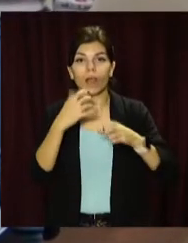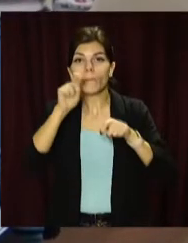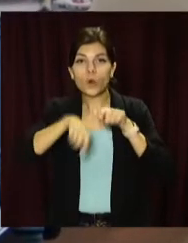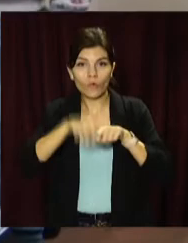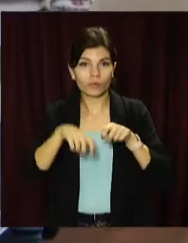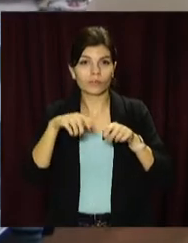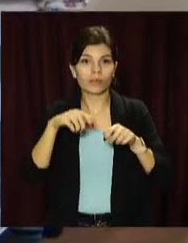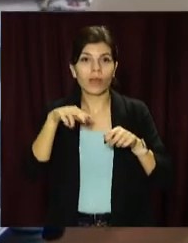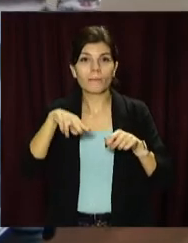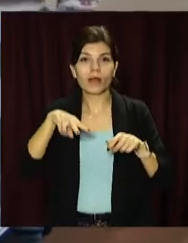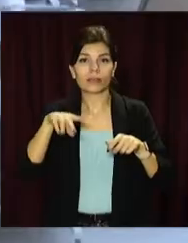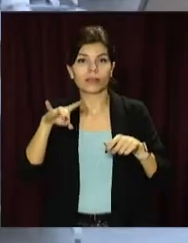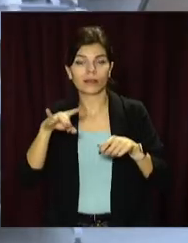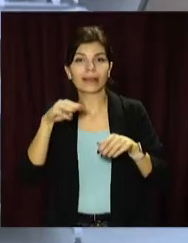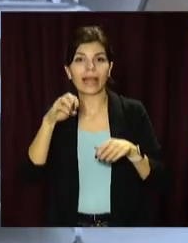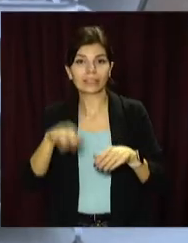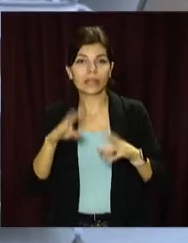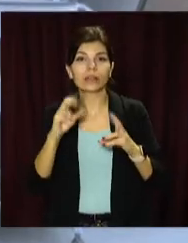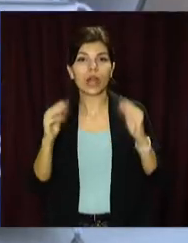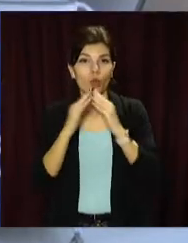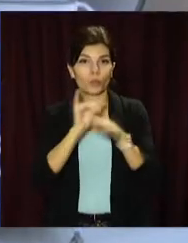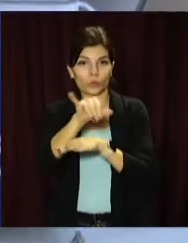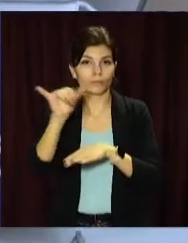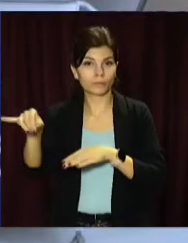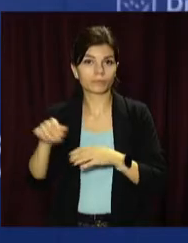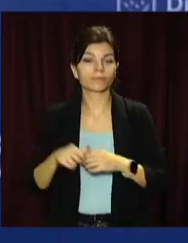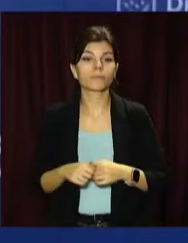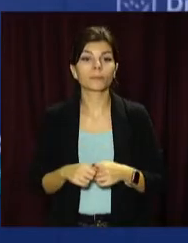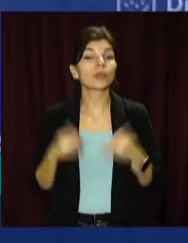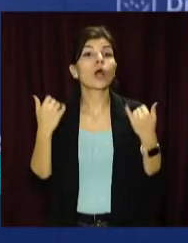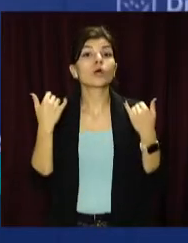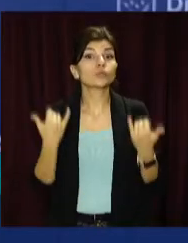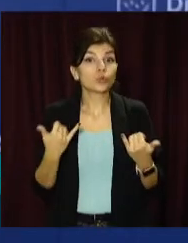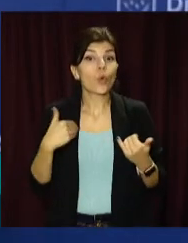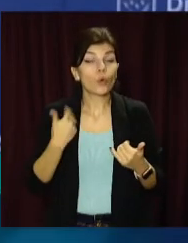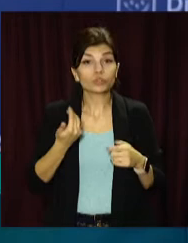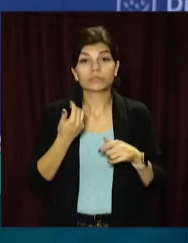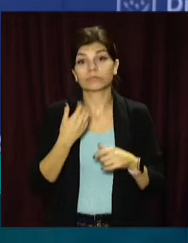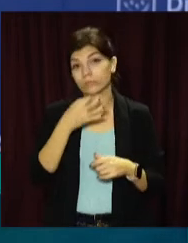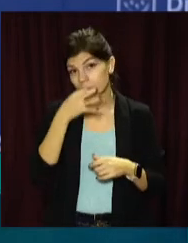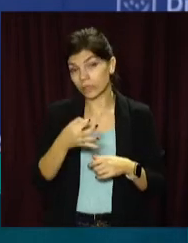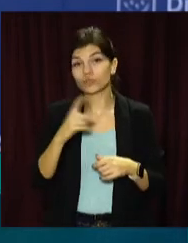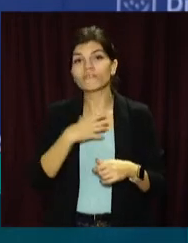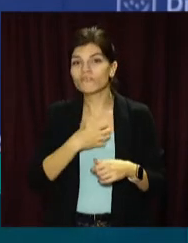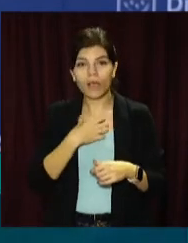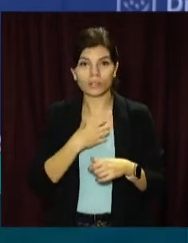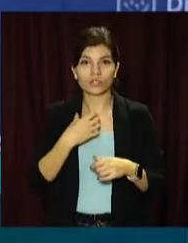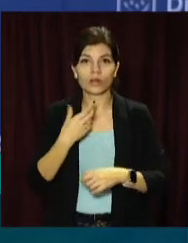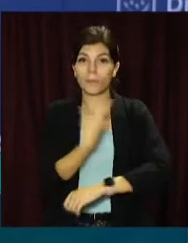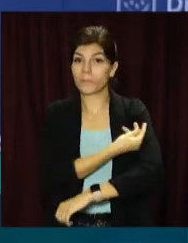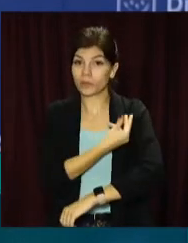яка діагностує пацієнтів ПЛР-методом на дому. Сьогодні хочеться зазначити про важливість